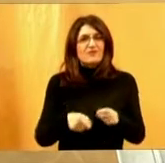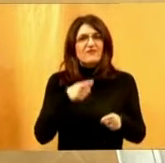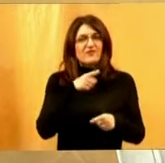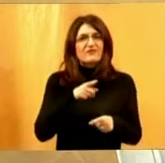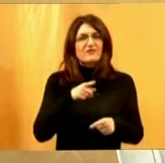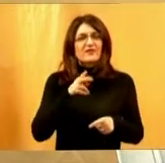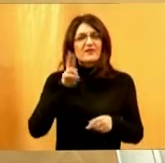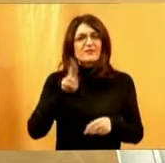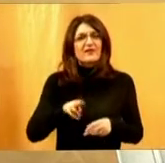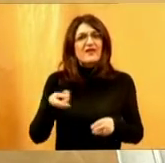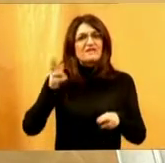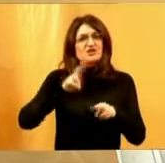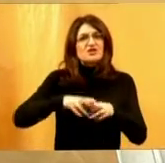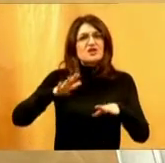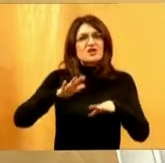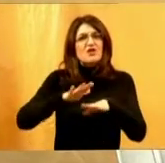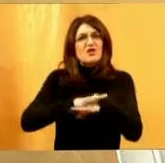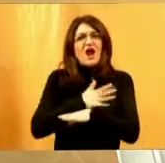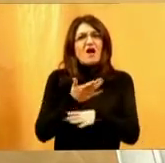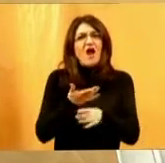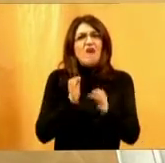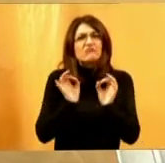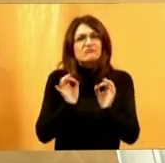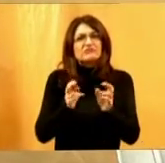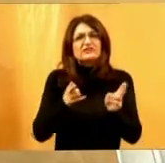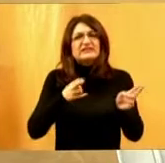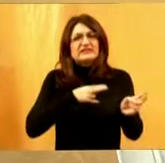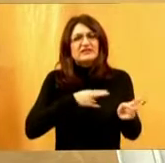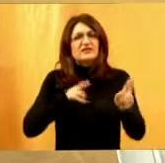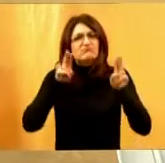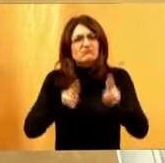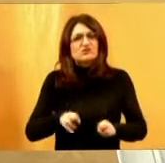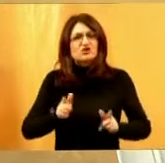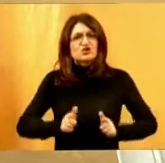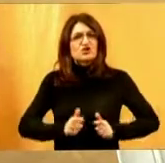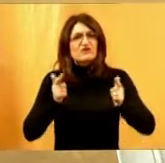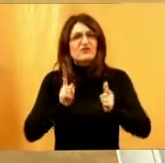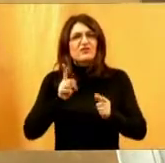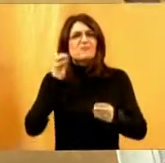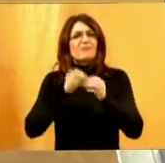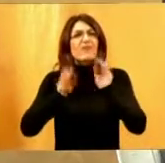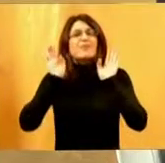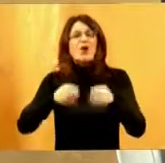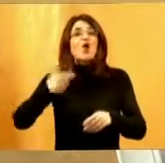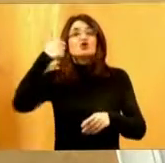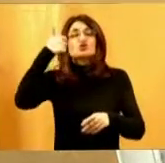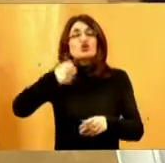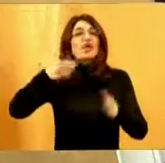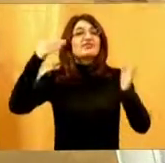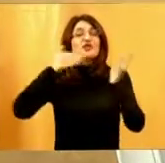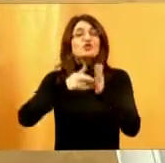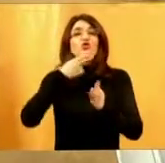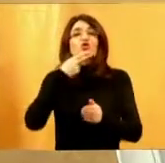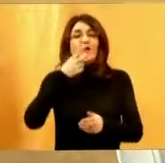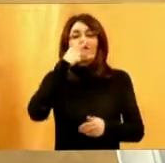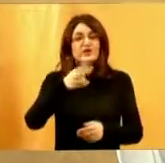više osjećaja za realitet, za istinski život, za probleme, nego sto tisuća ovih što vide,